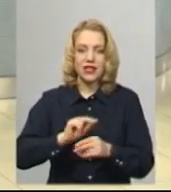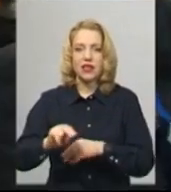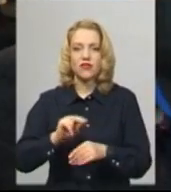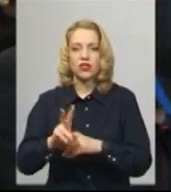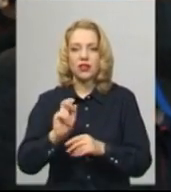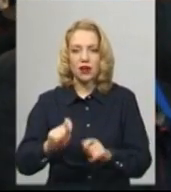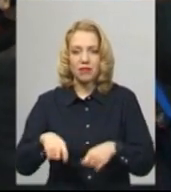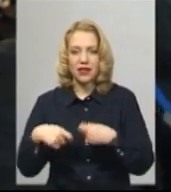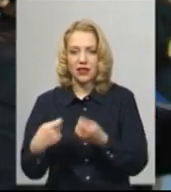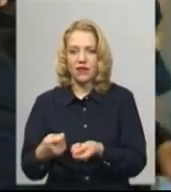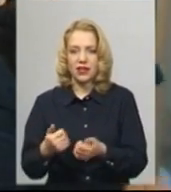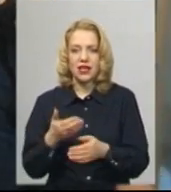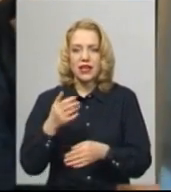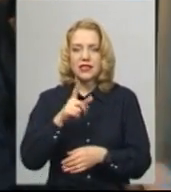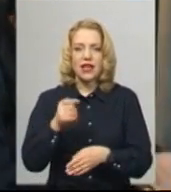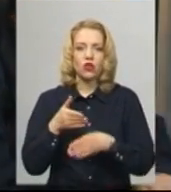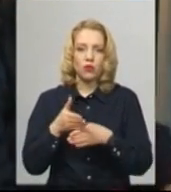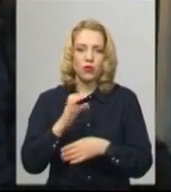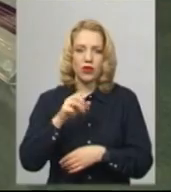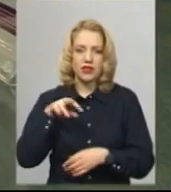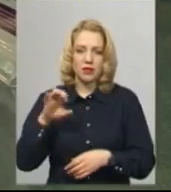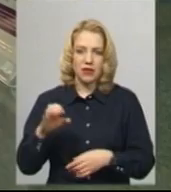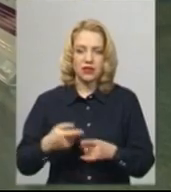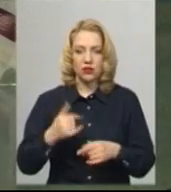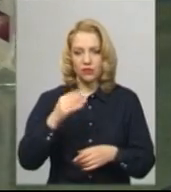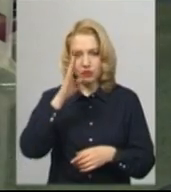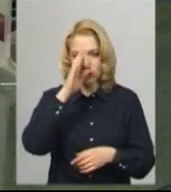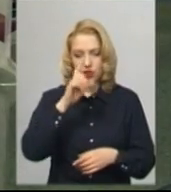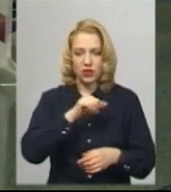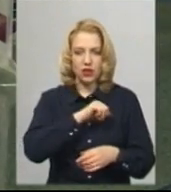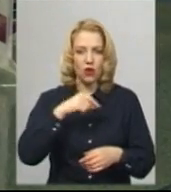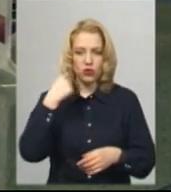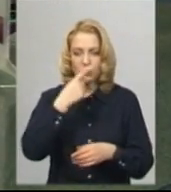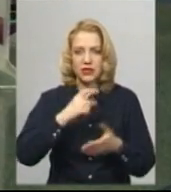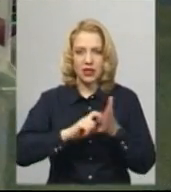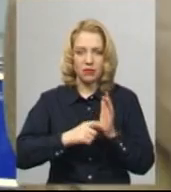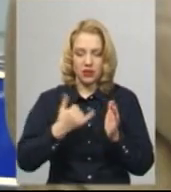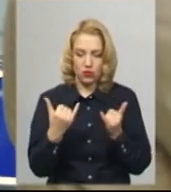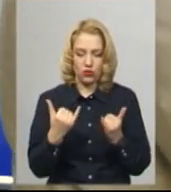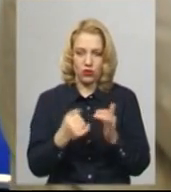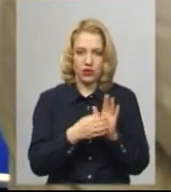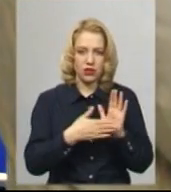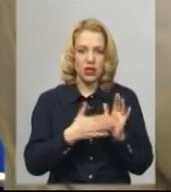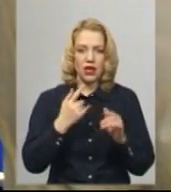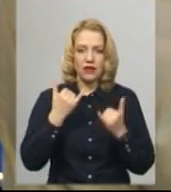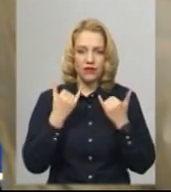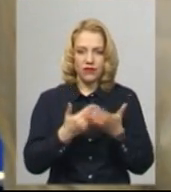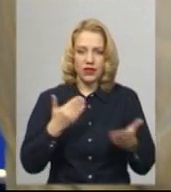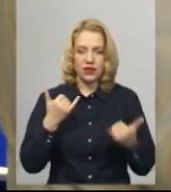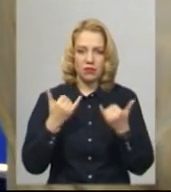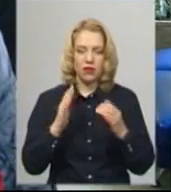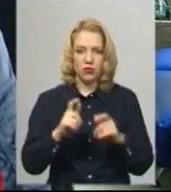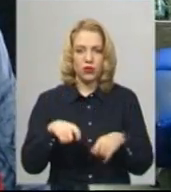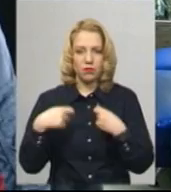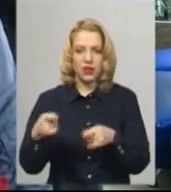-показник. Хмельничанин Володимир Сімчук сьогодні зареєструвався в особистому кабінеті Облнерго. Говорить, він тепер передаватиме показники через